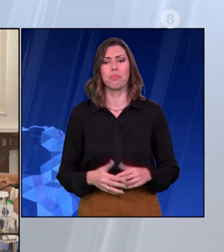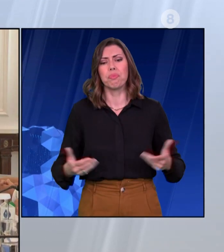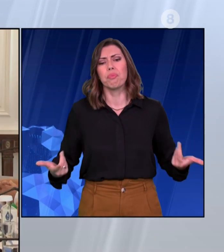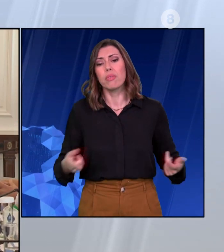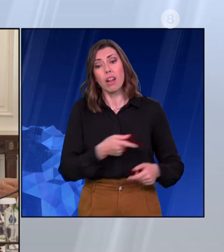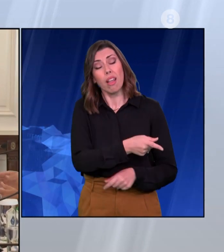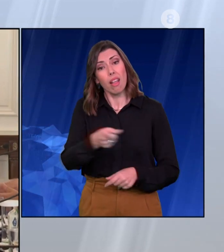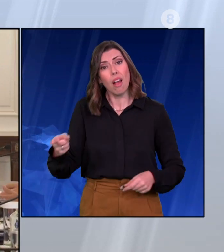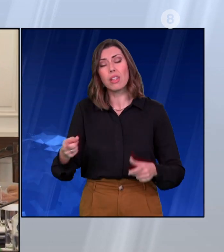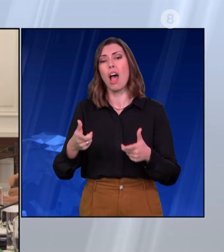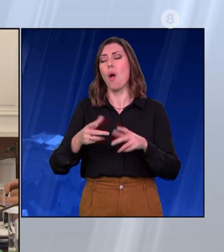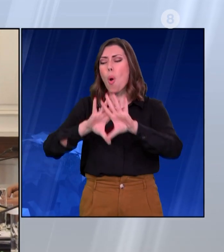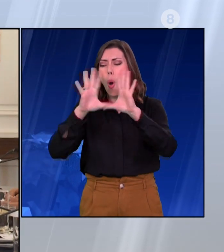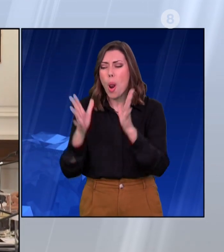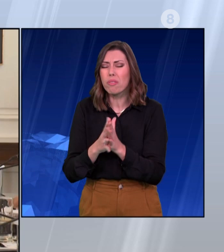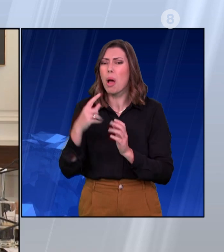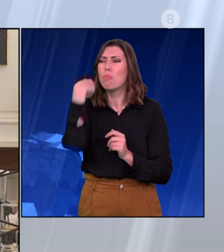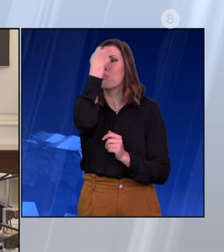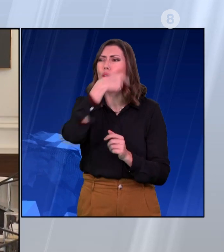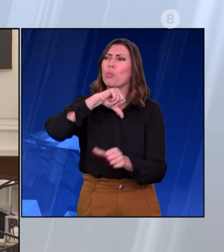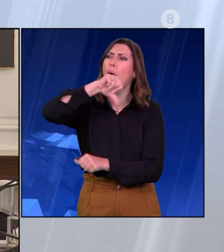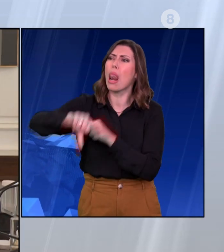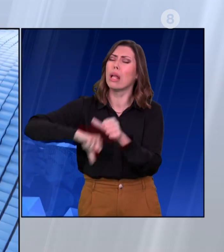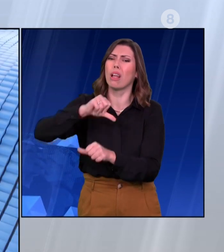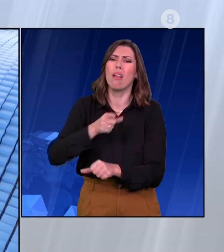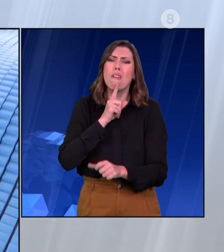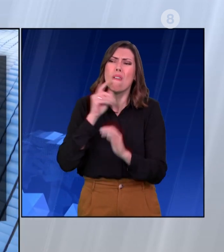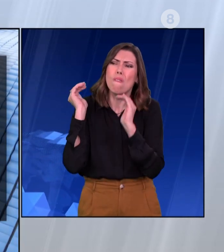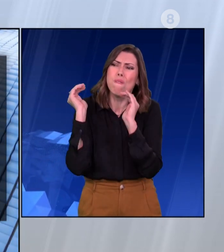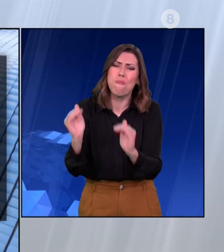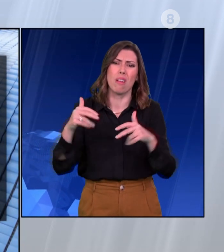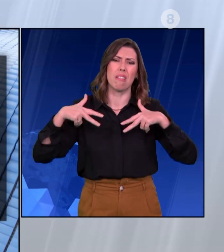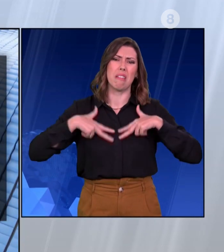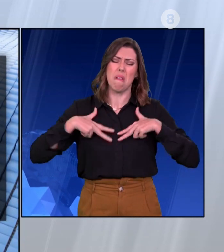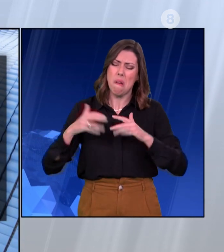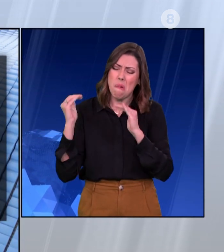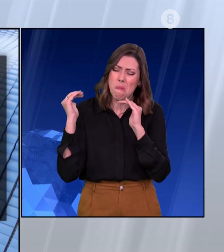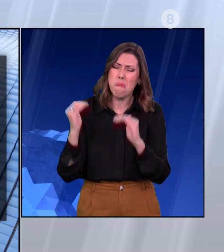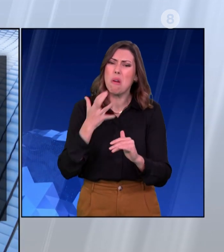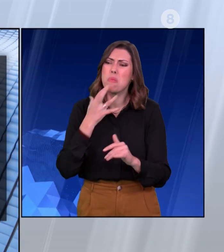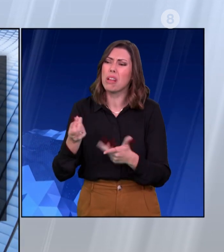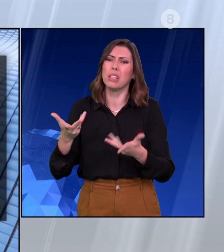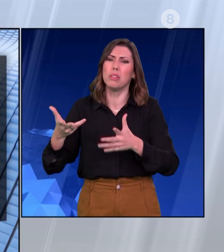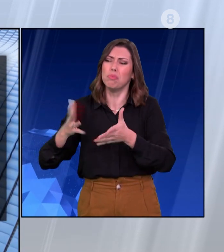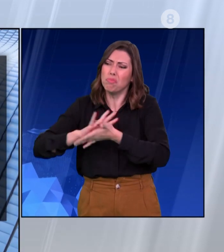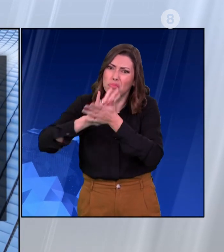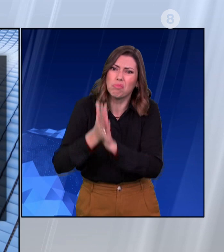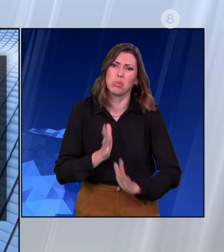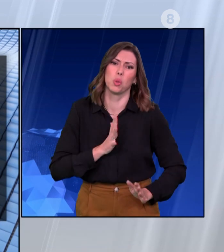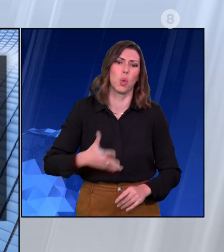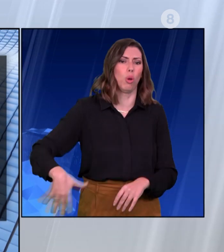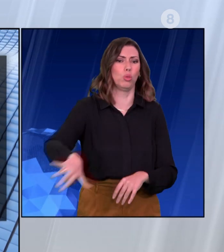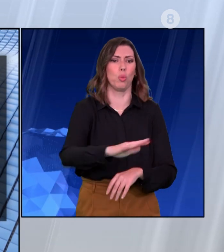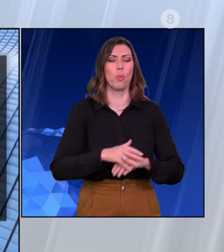αποτελεσματικά στην εφαρμογή μιας καιρής αντιλαϊκής πολιτικής. Ο κ. Μητσοτάκης ανασχημάτισε υπουργούς που ο ίδιος είχε